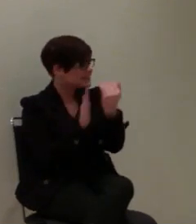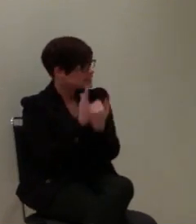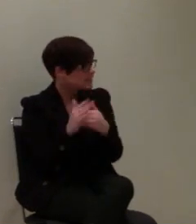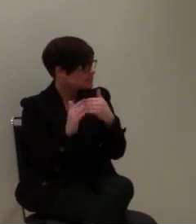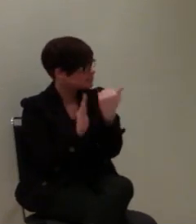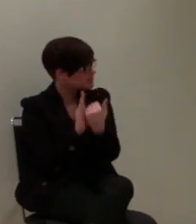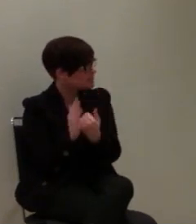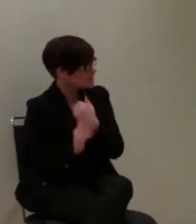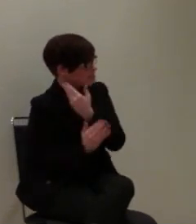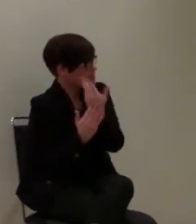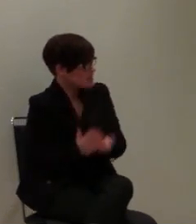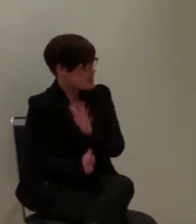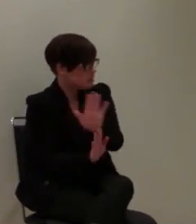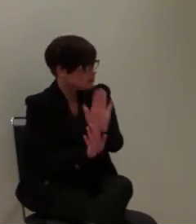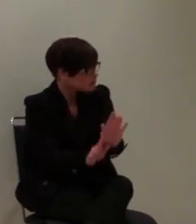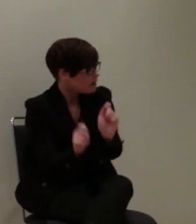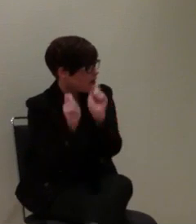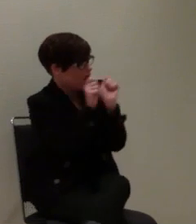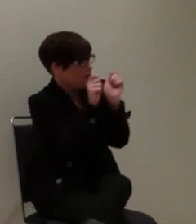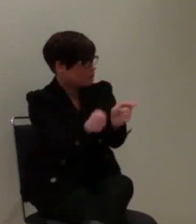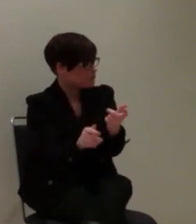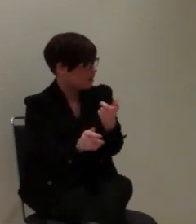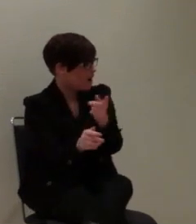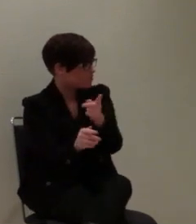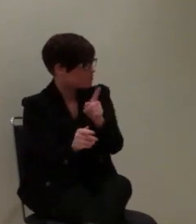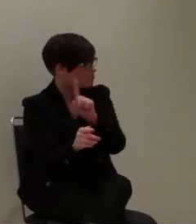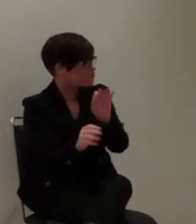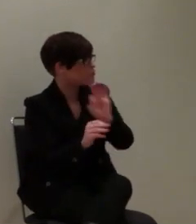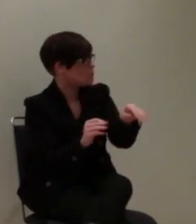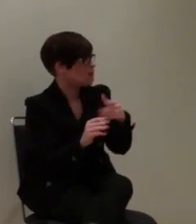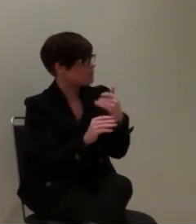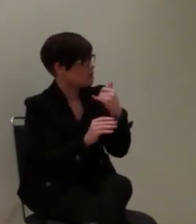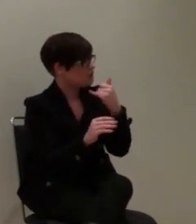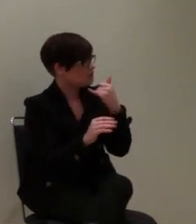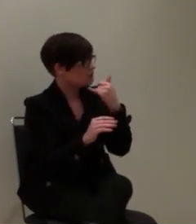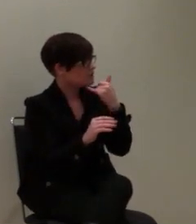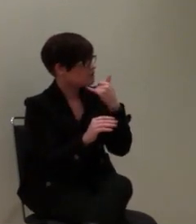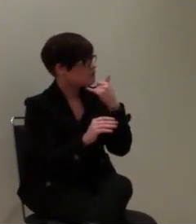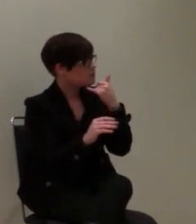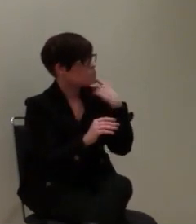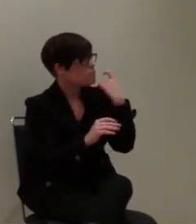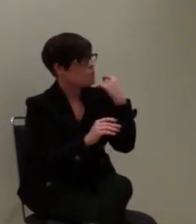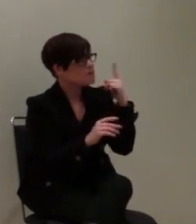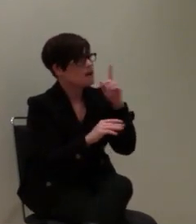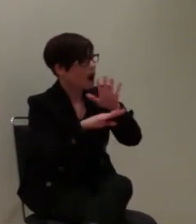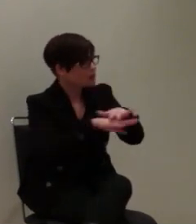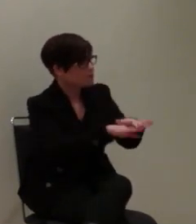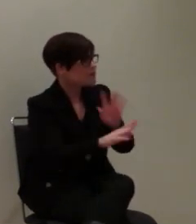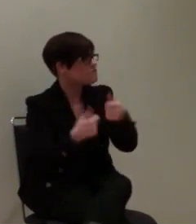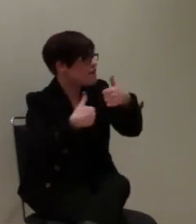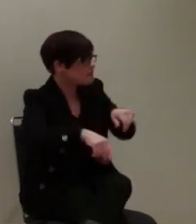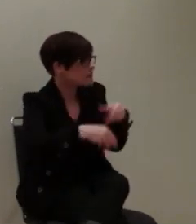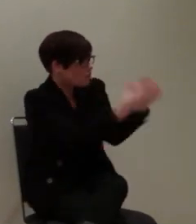gefragt, dass die Anbieter einfach dazu per Gesetz verpflichtet werden?